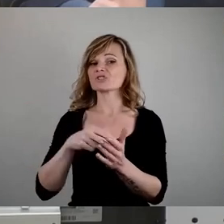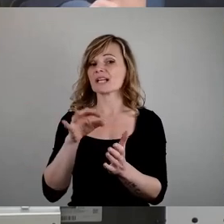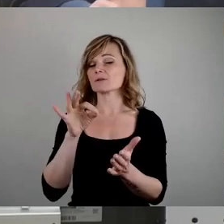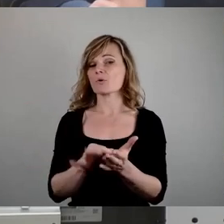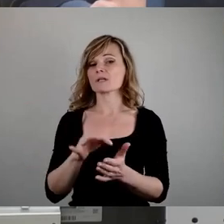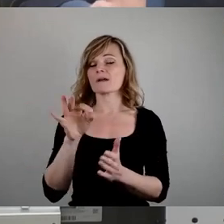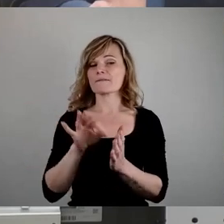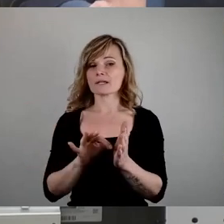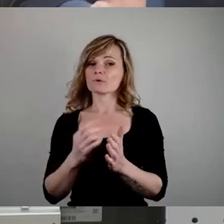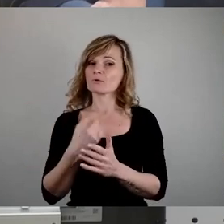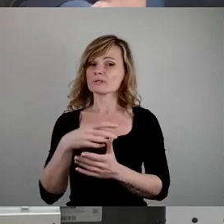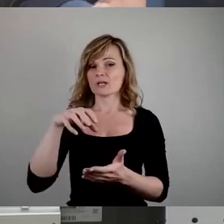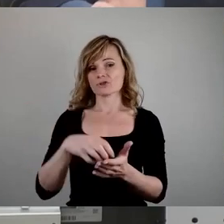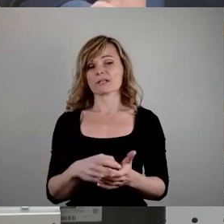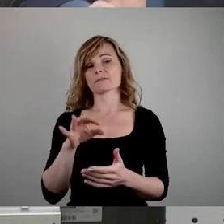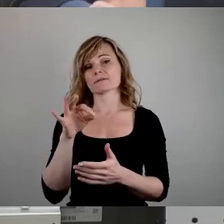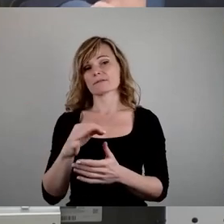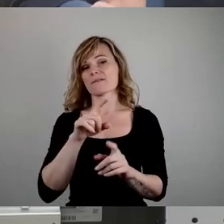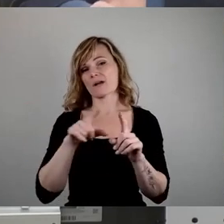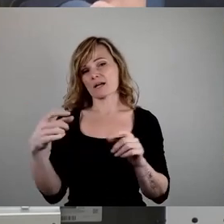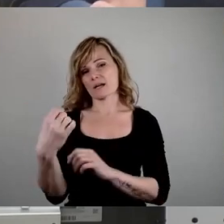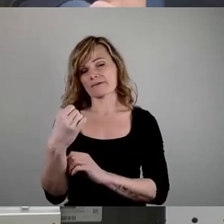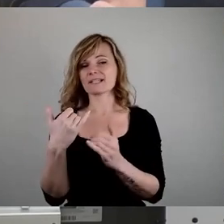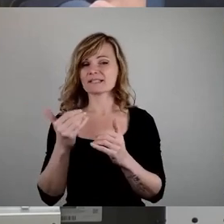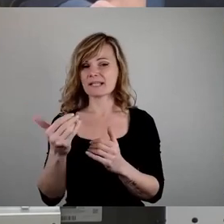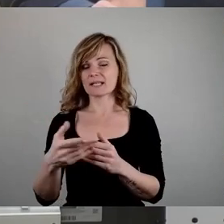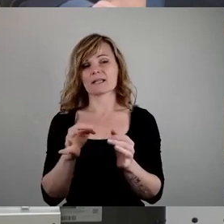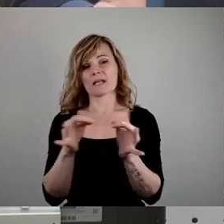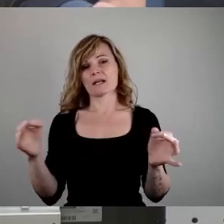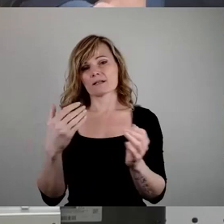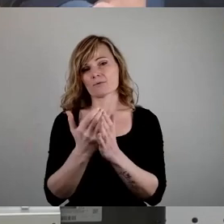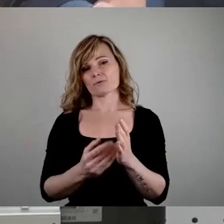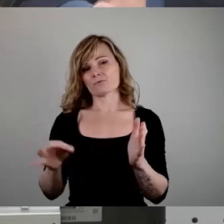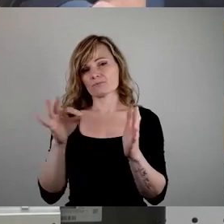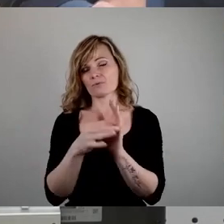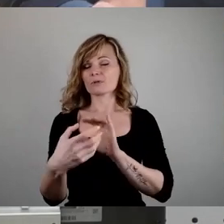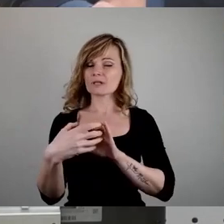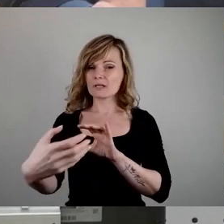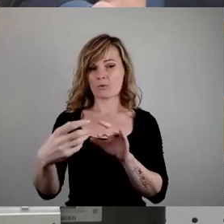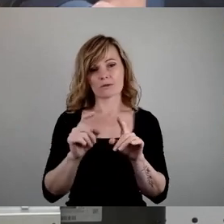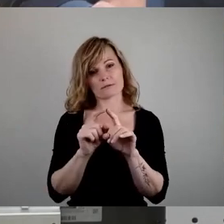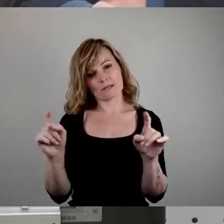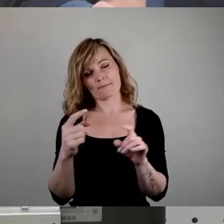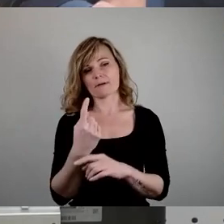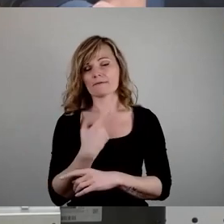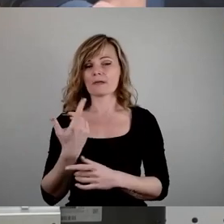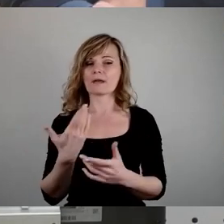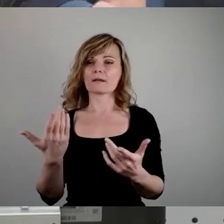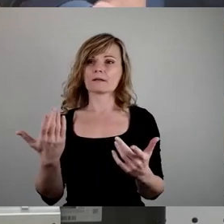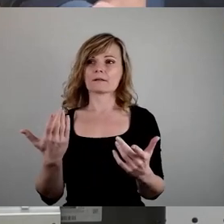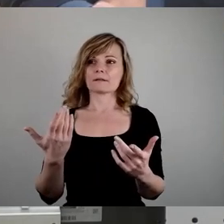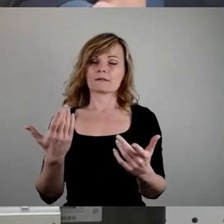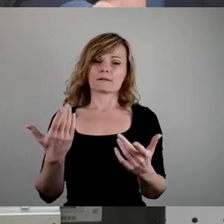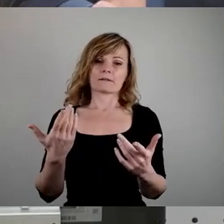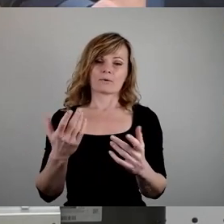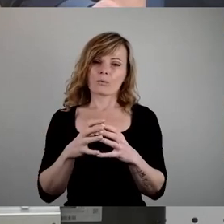Ringen um Fachkräfte. Das ist ja jetzt irgendwie bei jedem Tagesordnungspunkt Dauerthema, das wir ja hier mit großen Ansiedlungen rechnen. Und